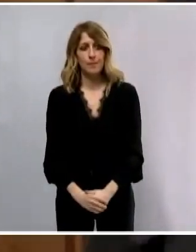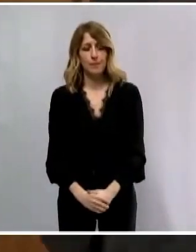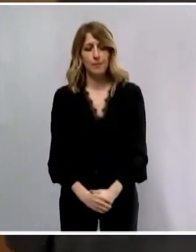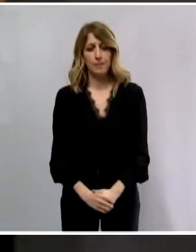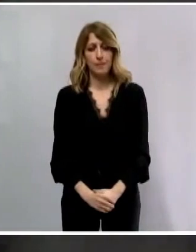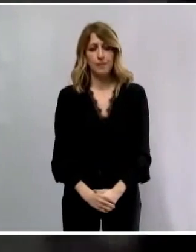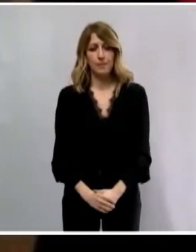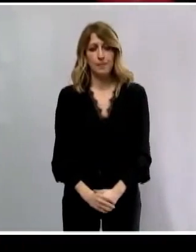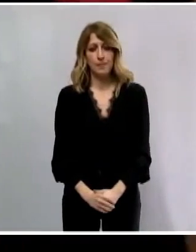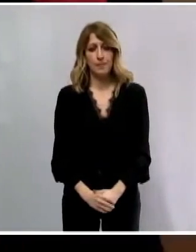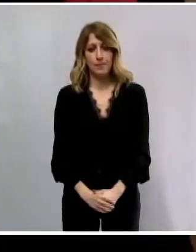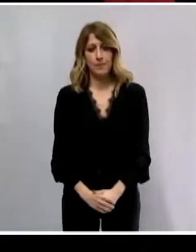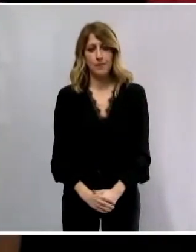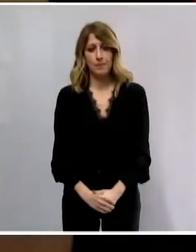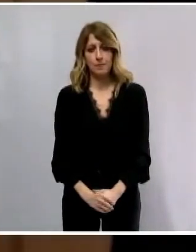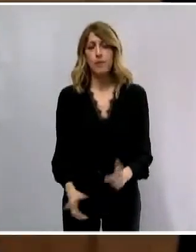Απολέρω, βεβαίως.